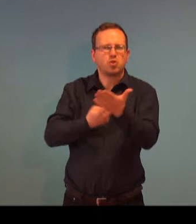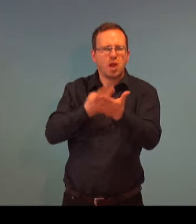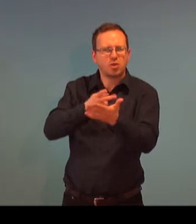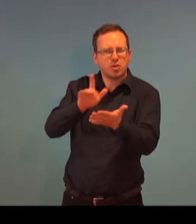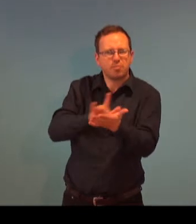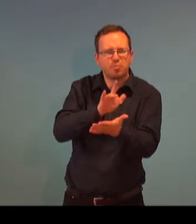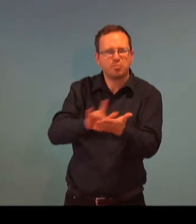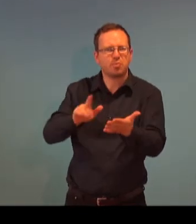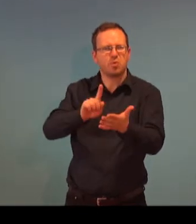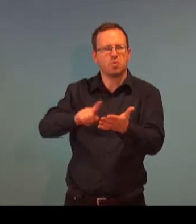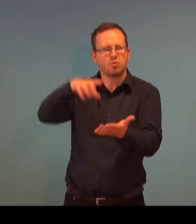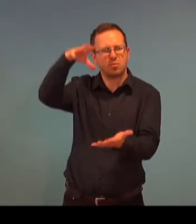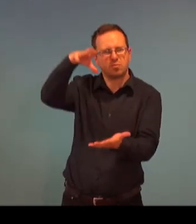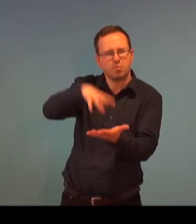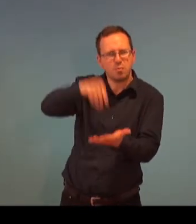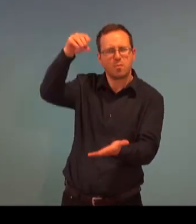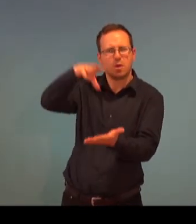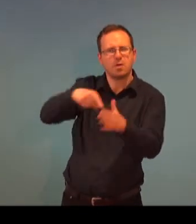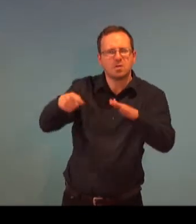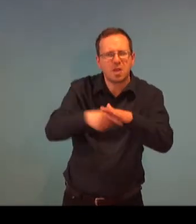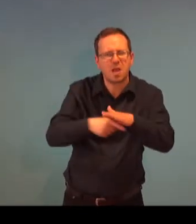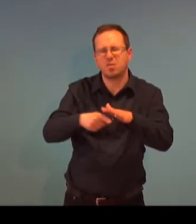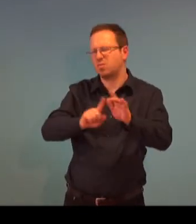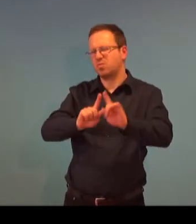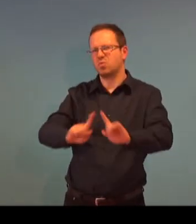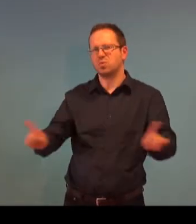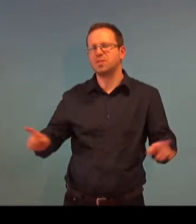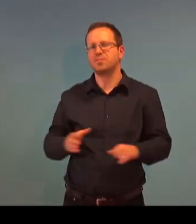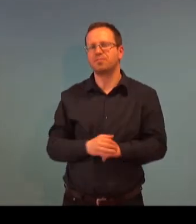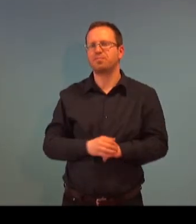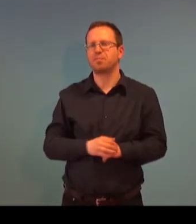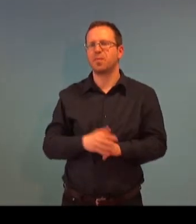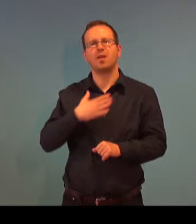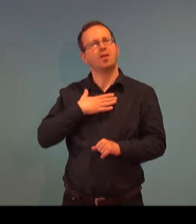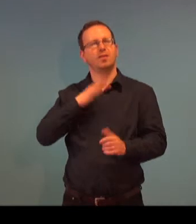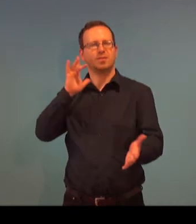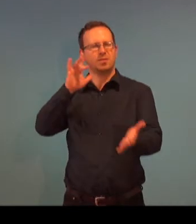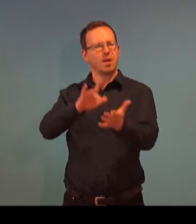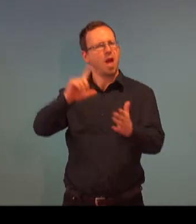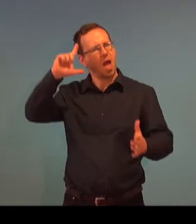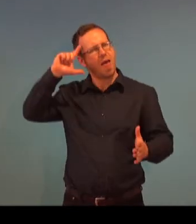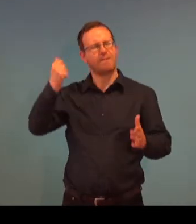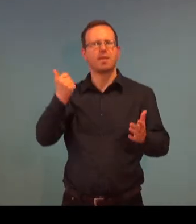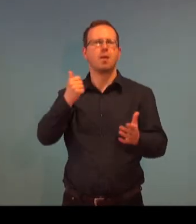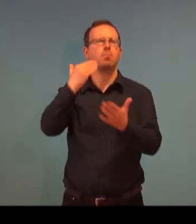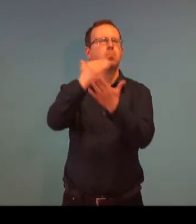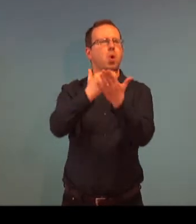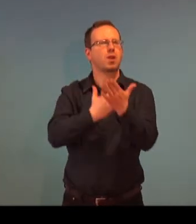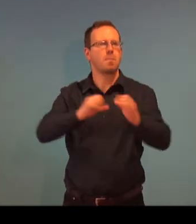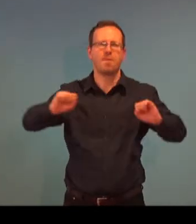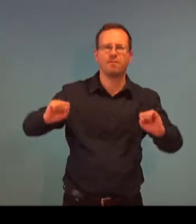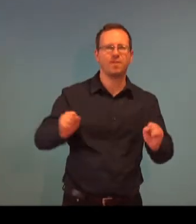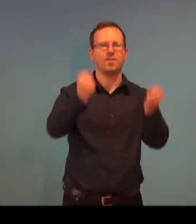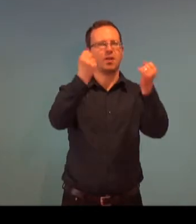až po mobilní zařízení a čtečky a samozřejmě i software, v tomto směr my se